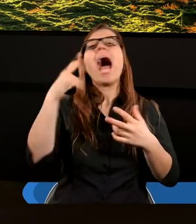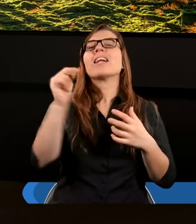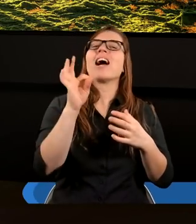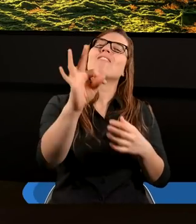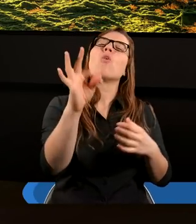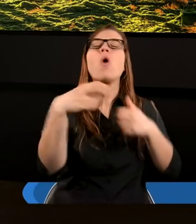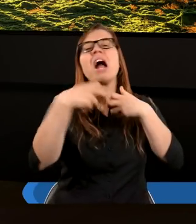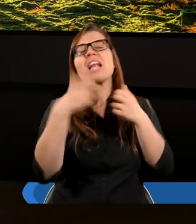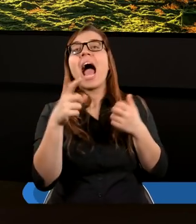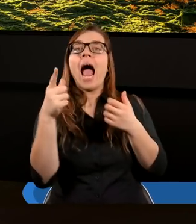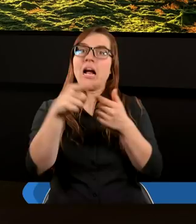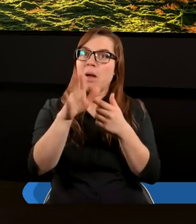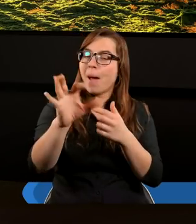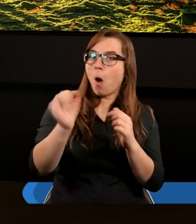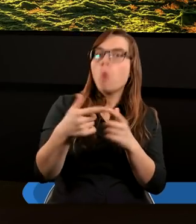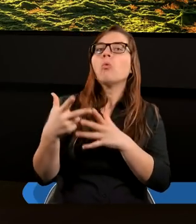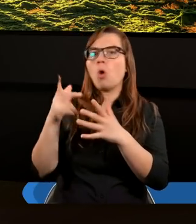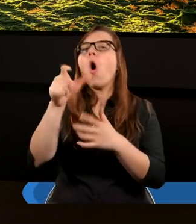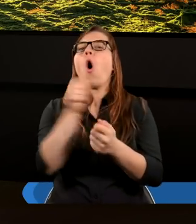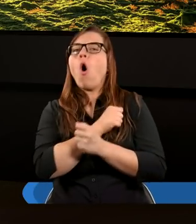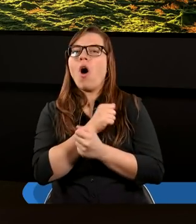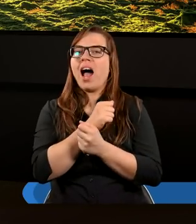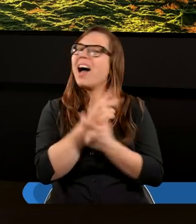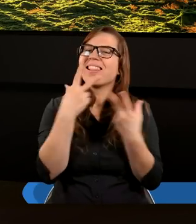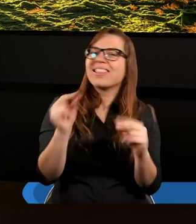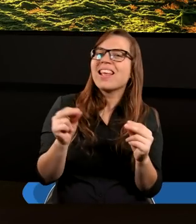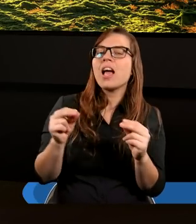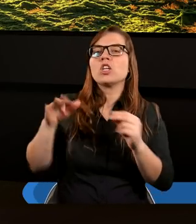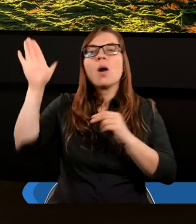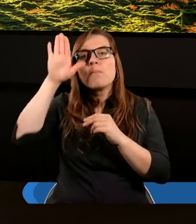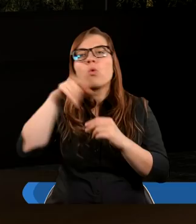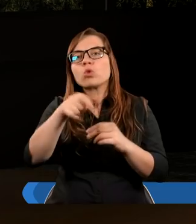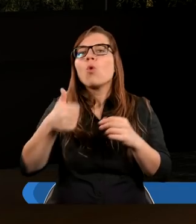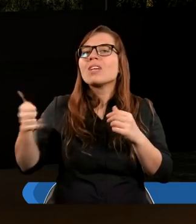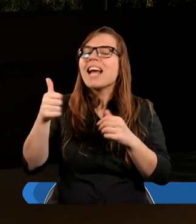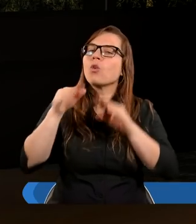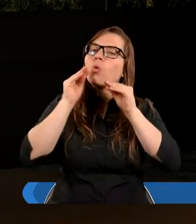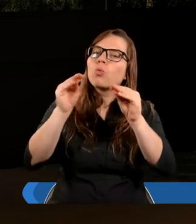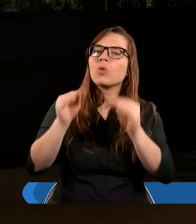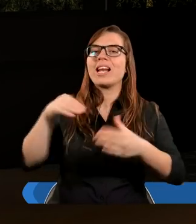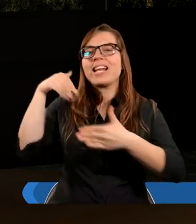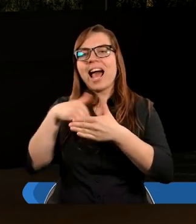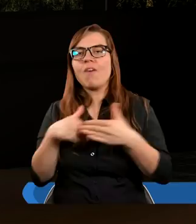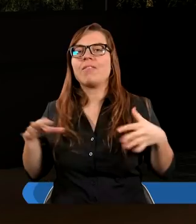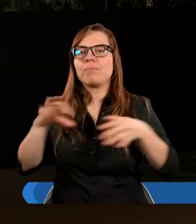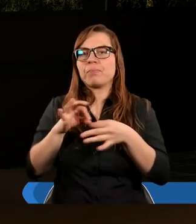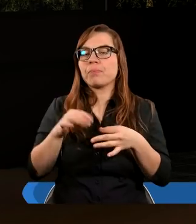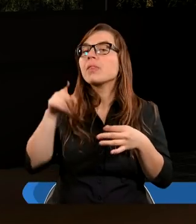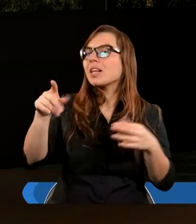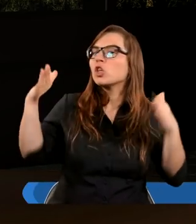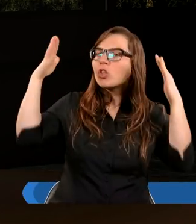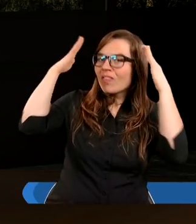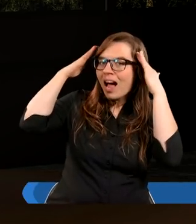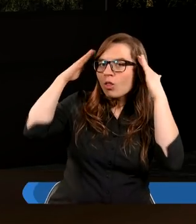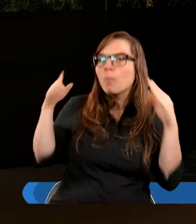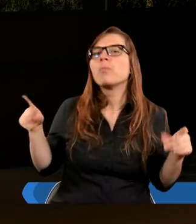pomaga nam w ogóle zrozumieć tą jedność i pomaga nam tą jedność zachowywać? Na pewno świadomość